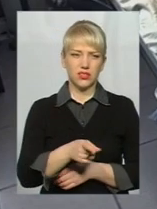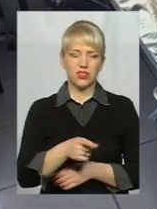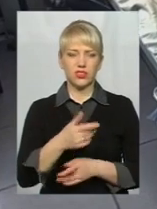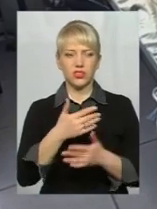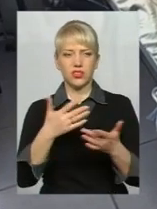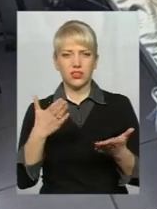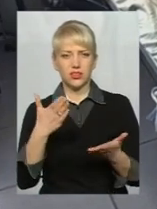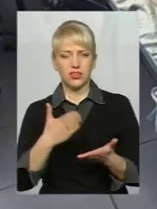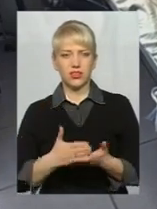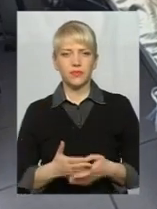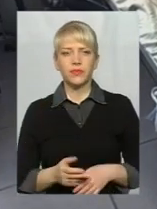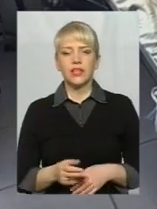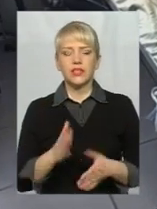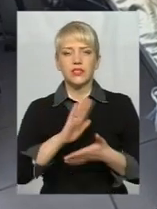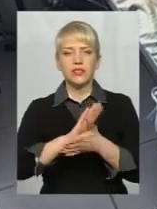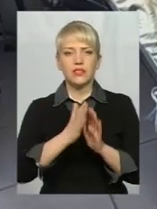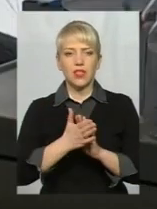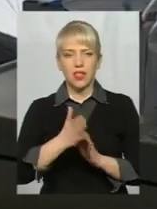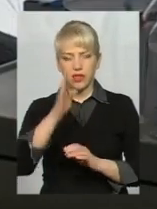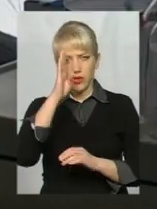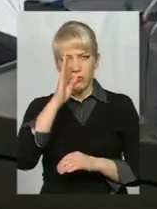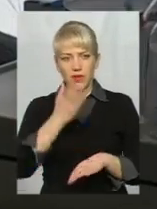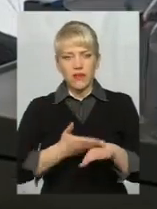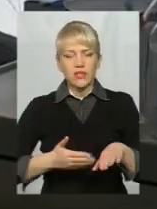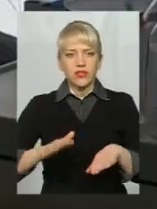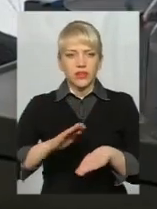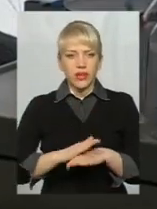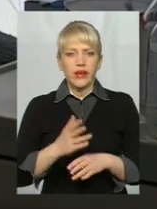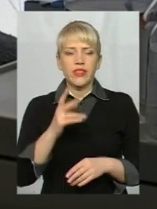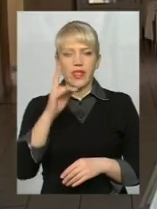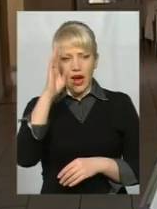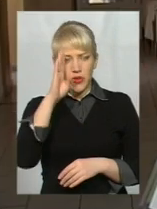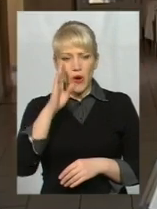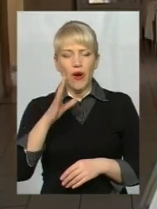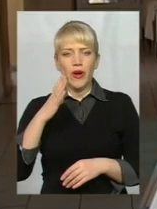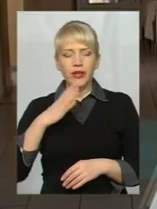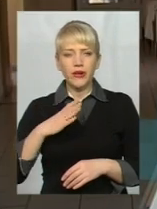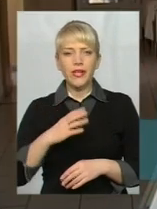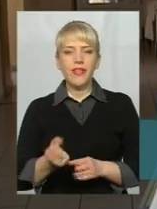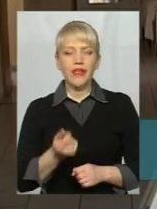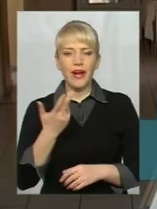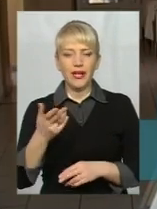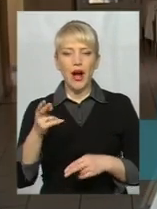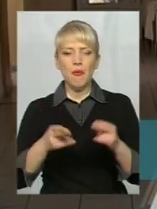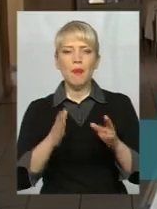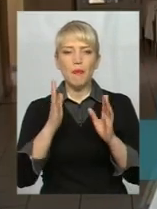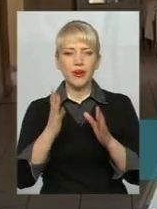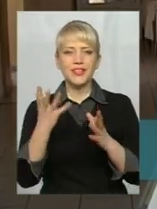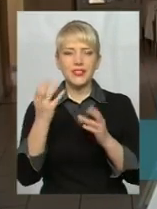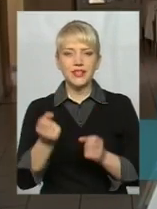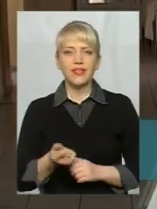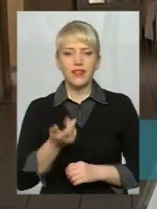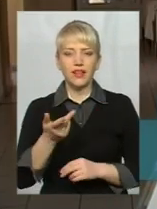Стан потерпілого залишається важкий. На хлопця очікують ще декілька операцій. Буде виконуватися ще декілька оперативних